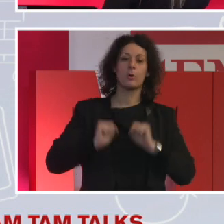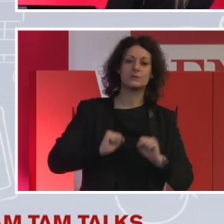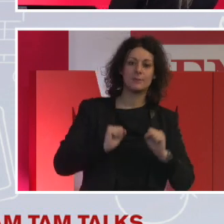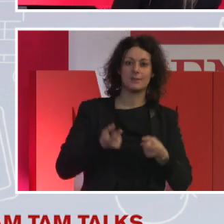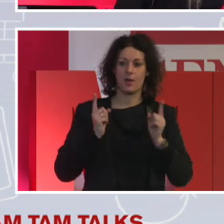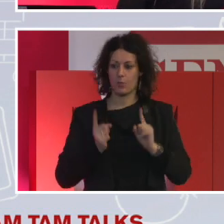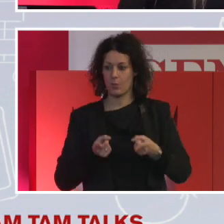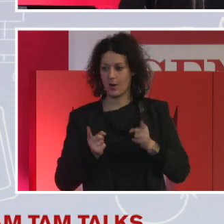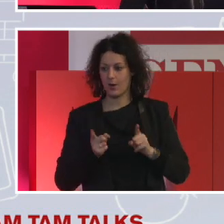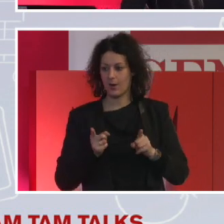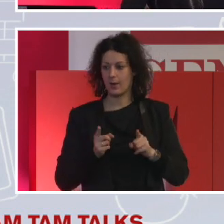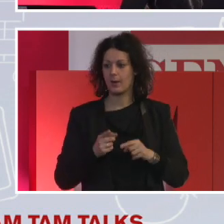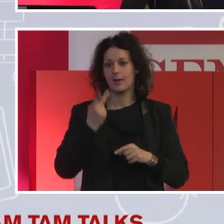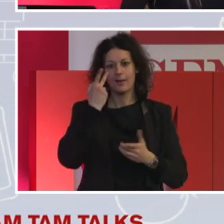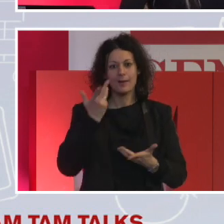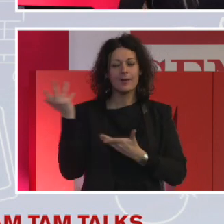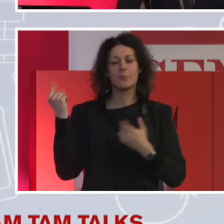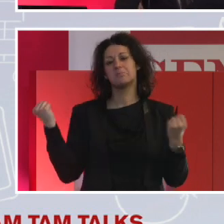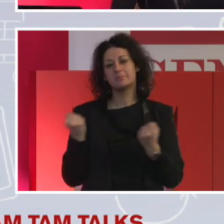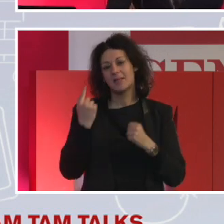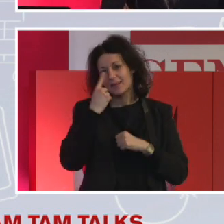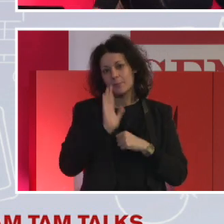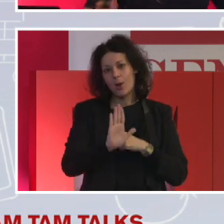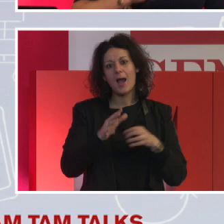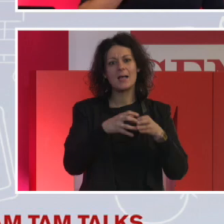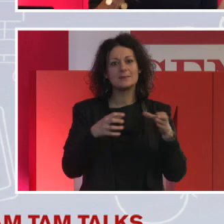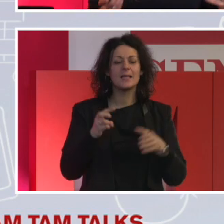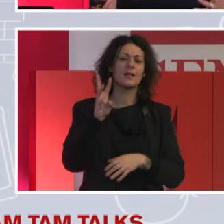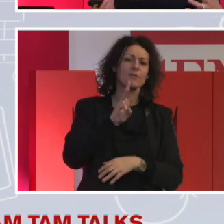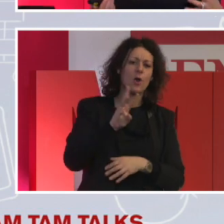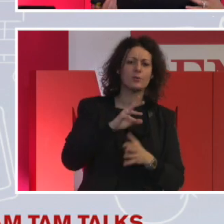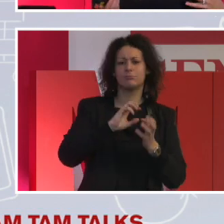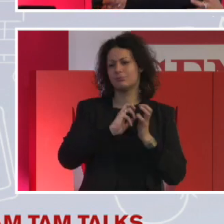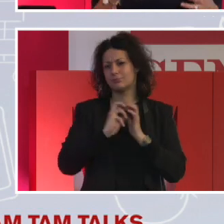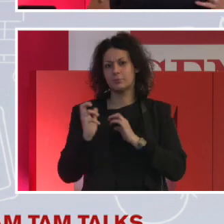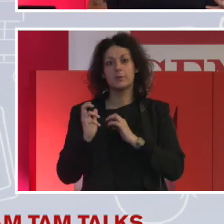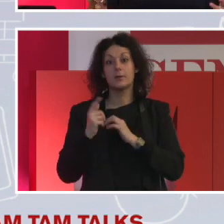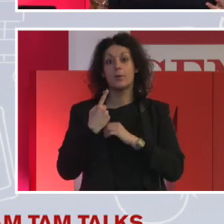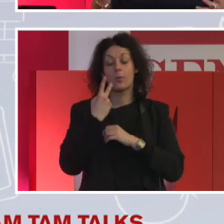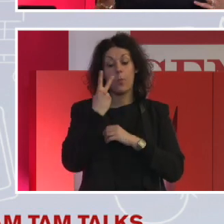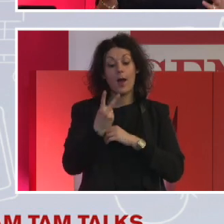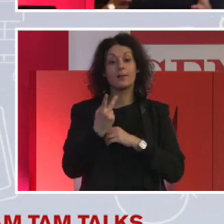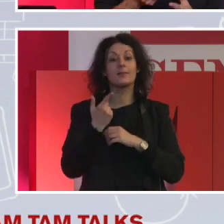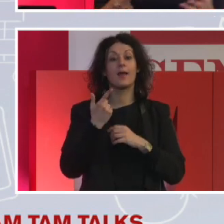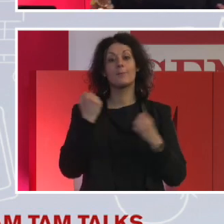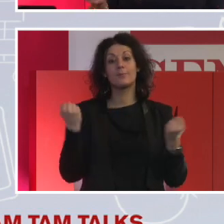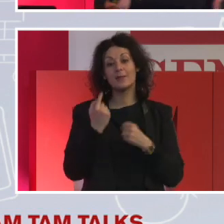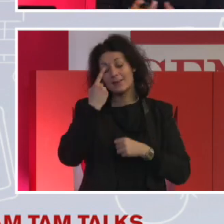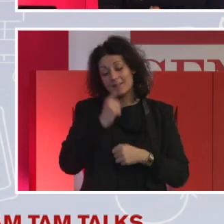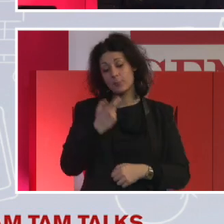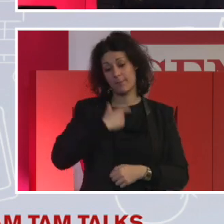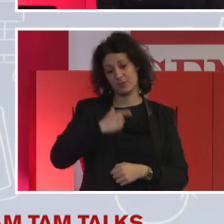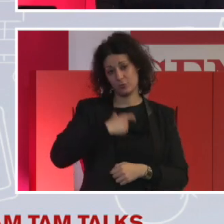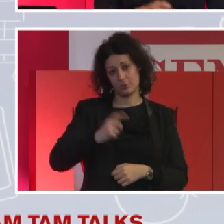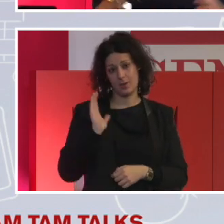qui non lo vedete, Find Your Feet at P&G, The Vodafone Way, molto più delle personalità. Questo sarà il futuro. Di nuovo, le personalità che